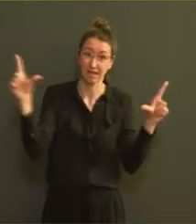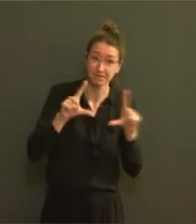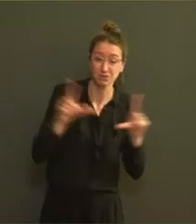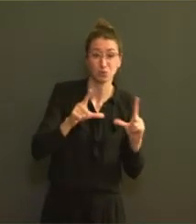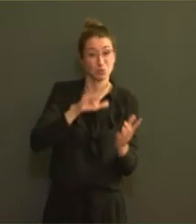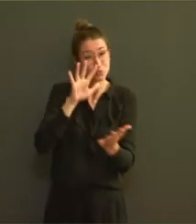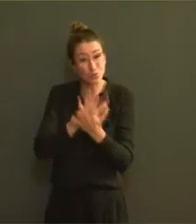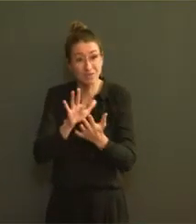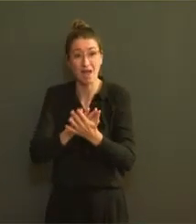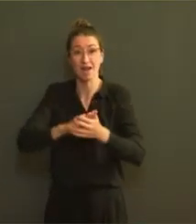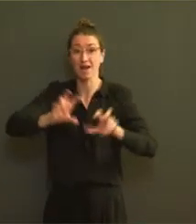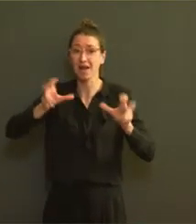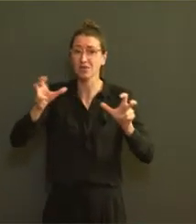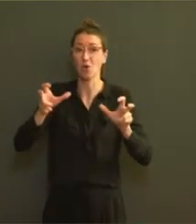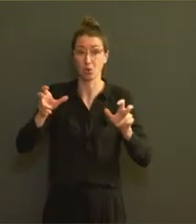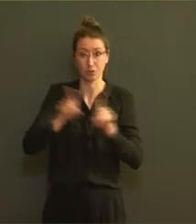dans nos rues.